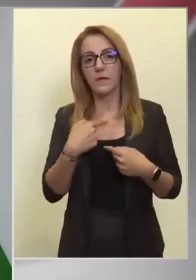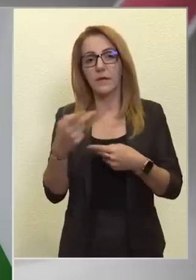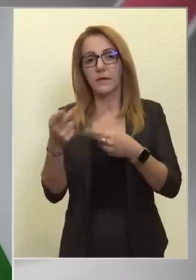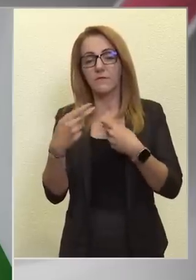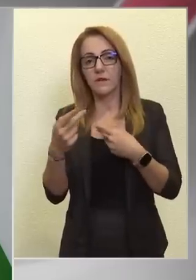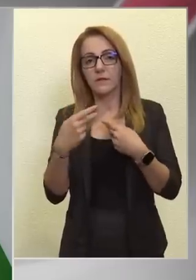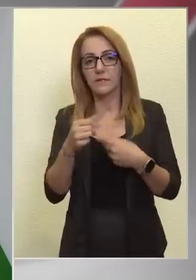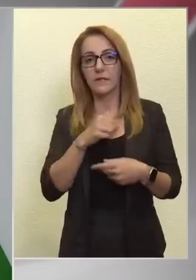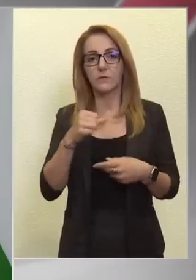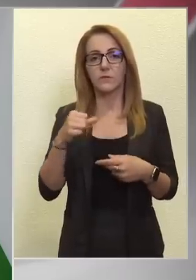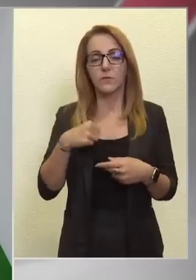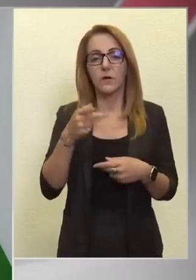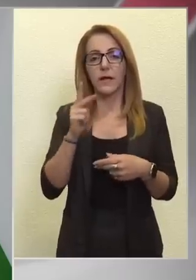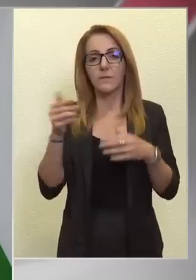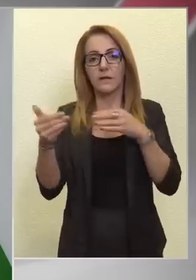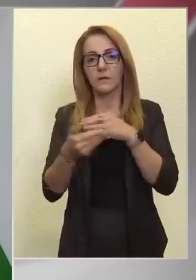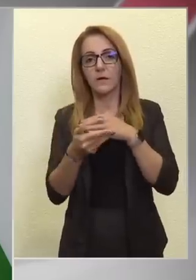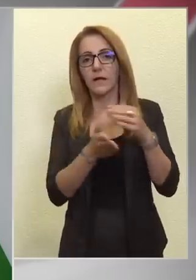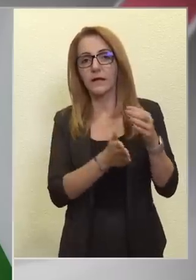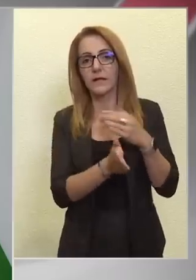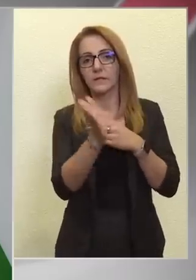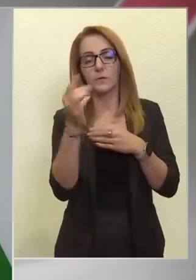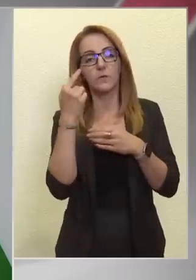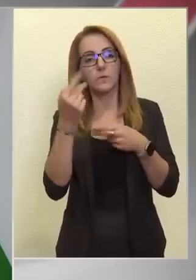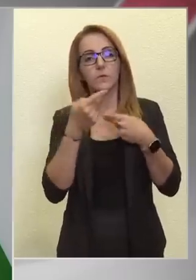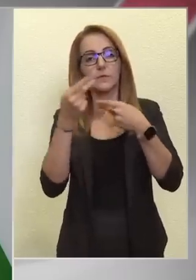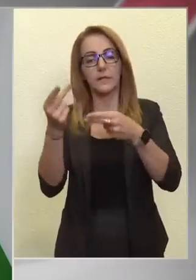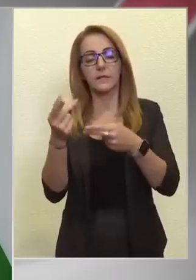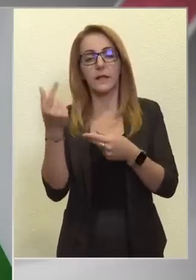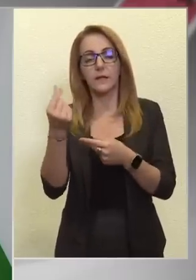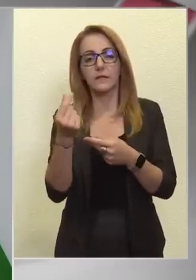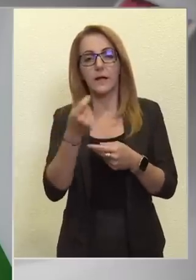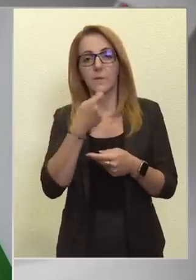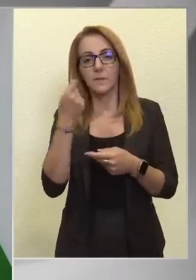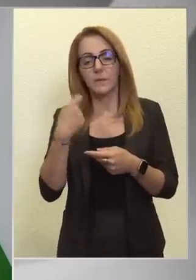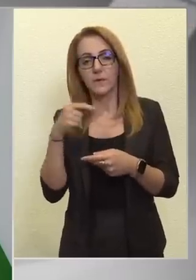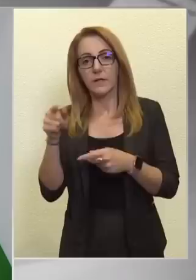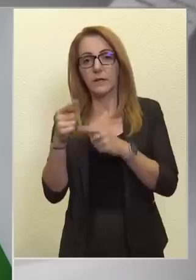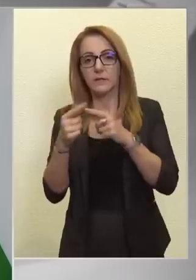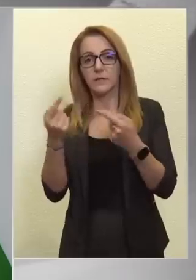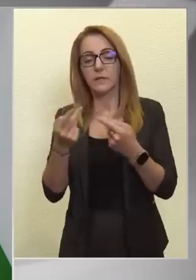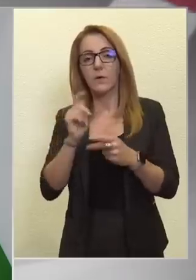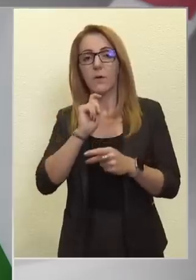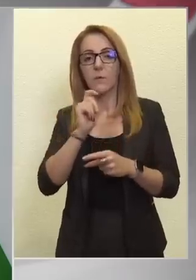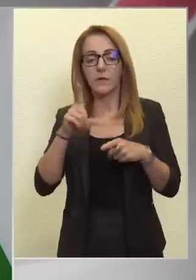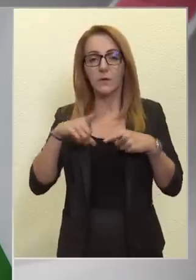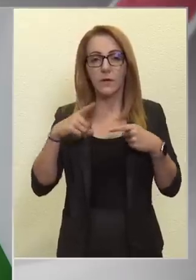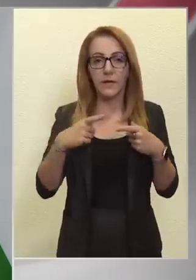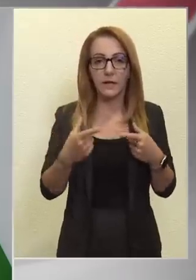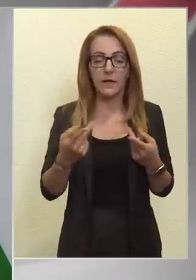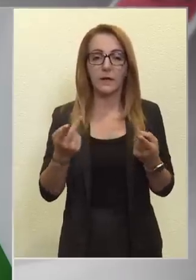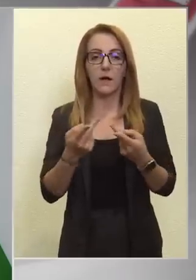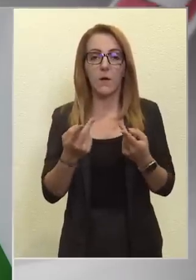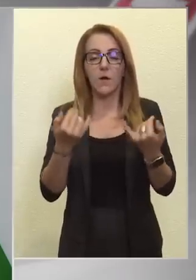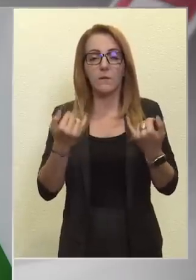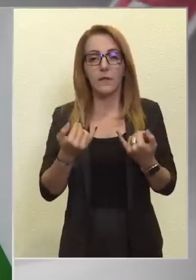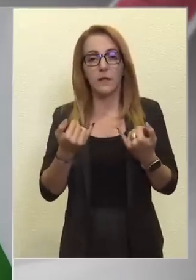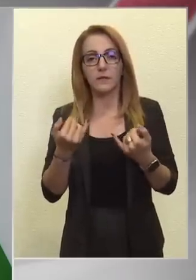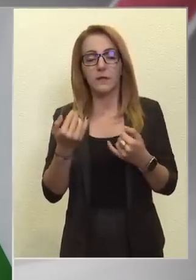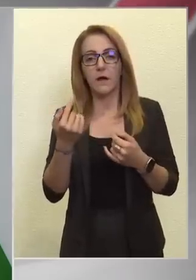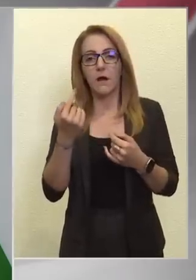Kárpátalján keresztül tudjuk szállítani. Ezzel pedig Ukrajnának azt a részét, ahol magyarok élnek, és amit pillanatilag az orosz